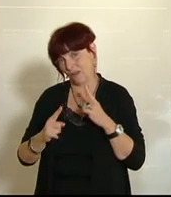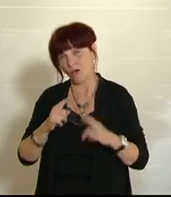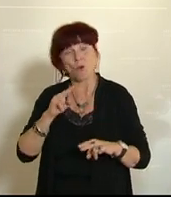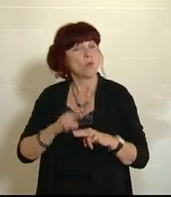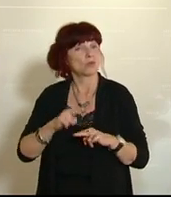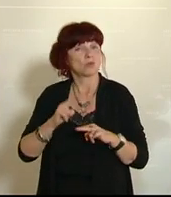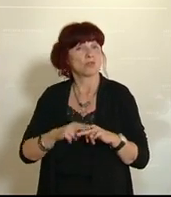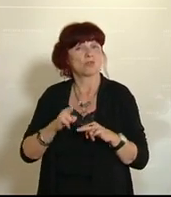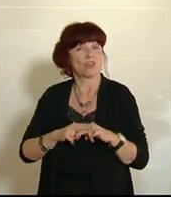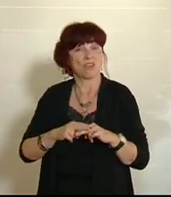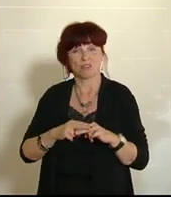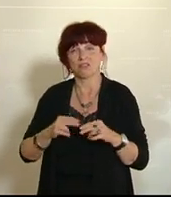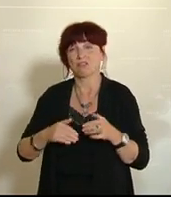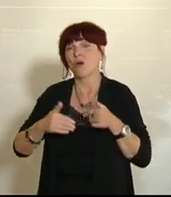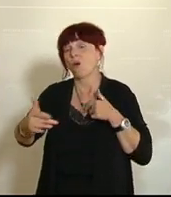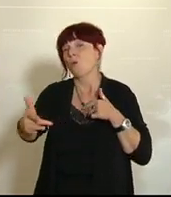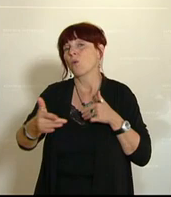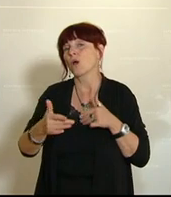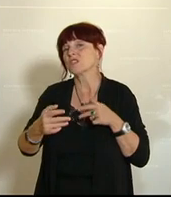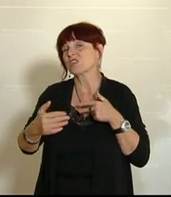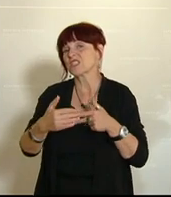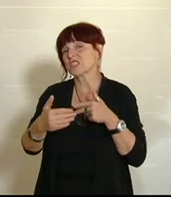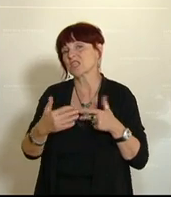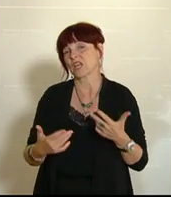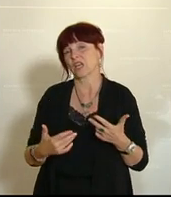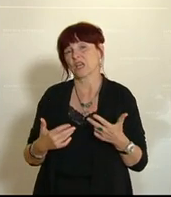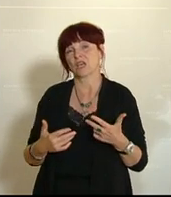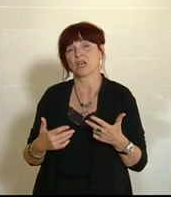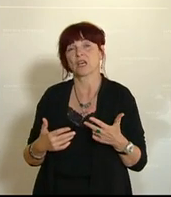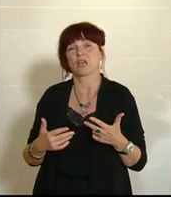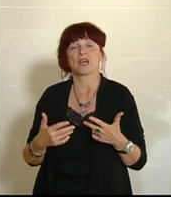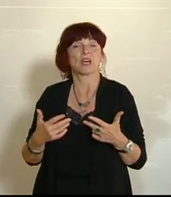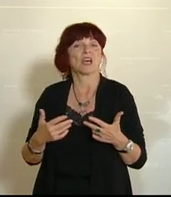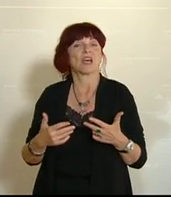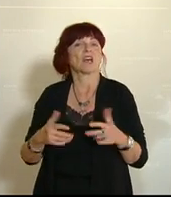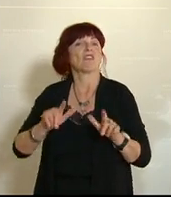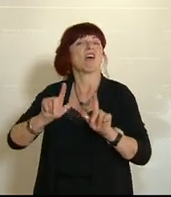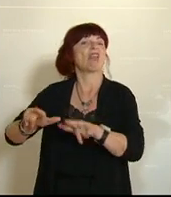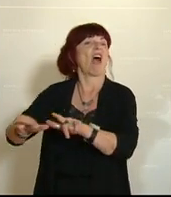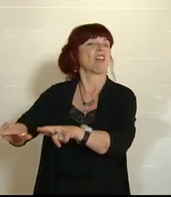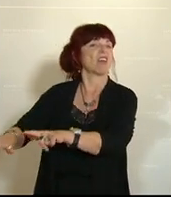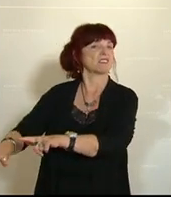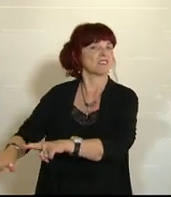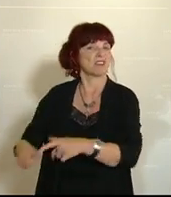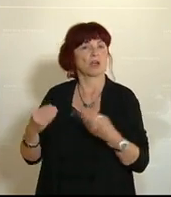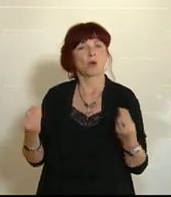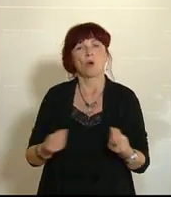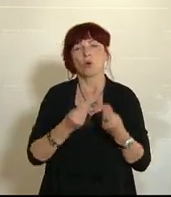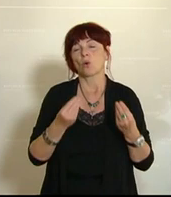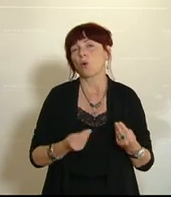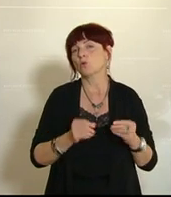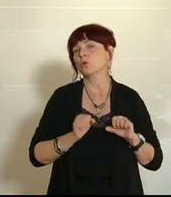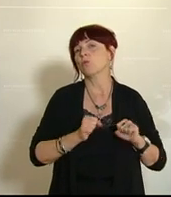kurzfristig für ein Mobilitätsmodell nützen oder vernachlässigen würden, weil wir das andere, dann wäre das